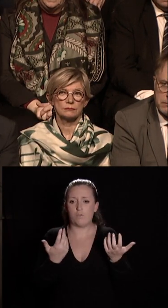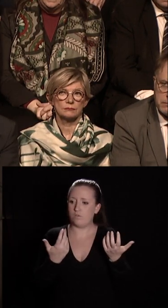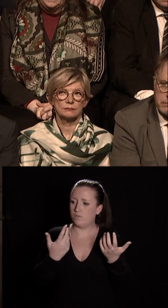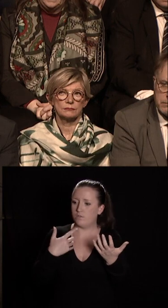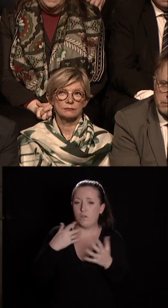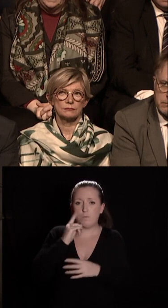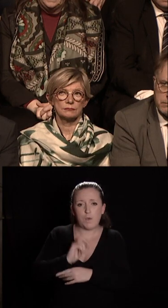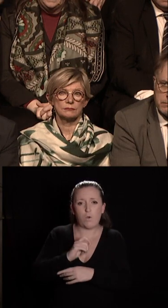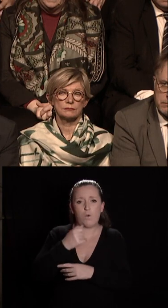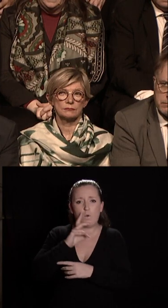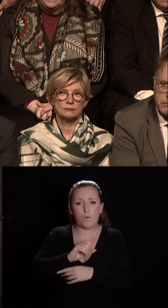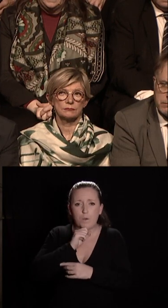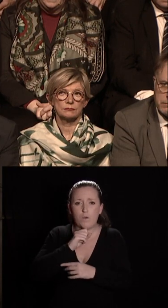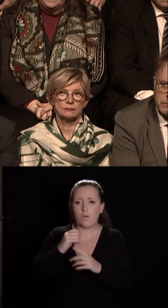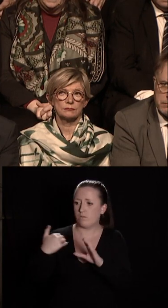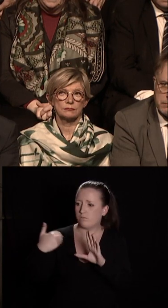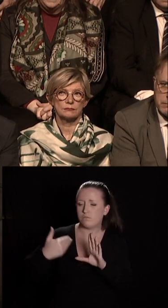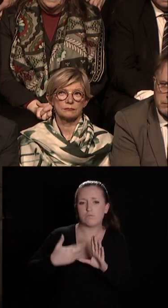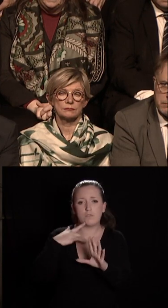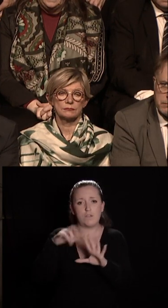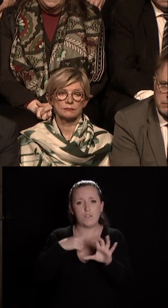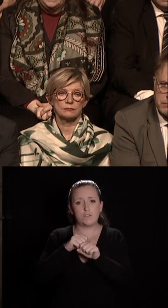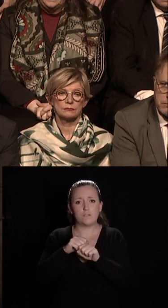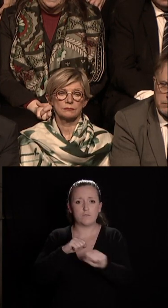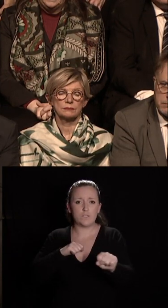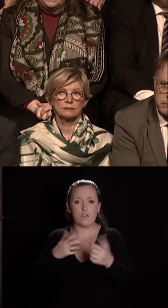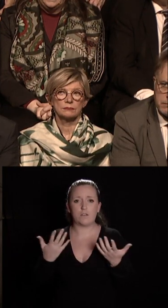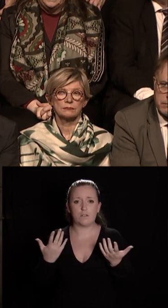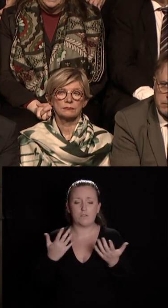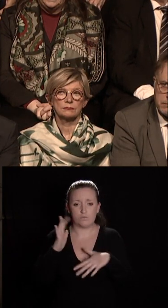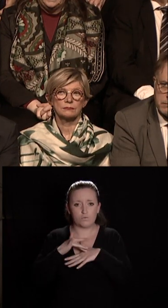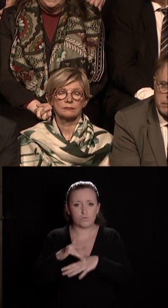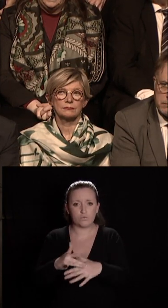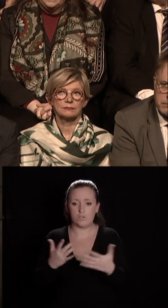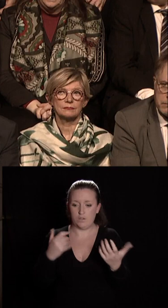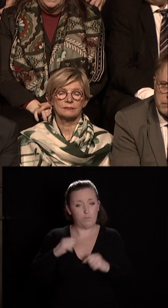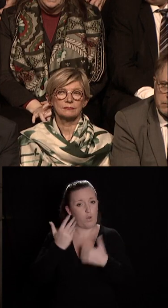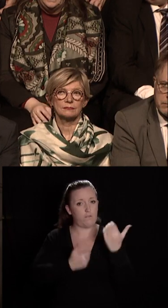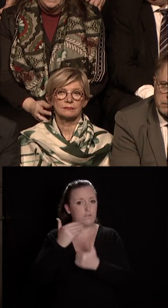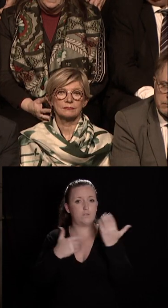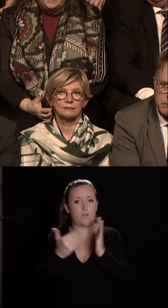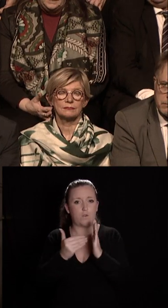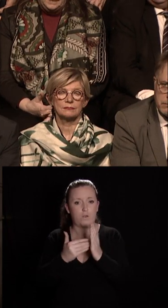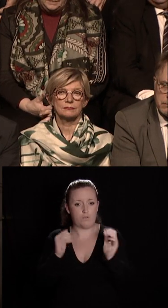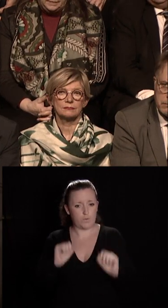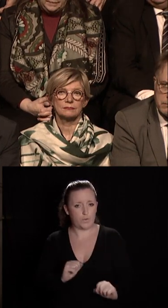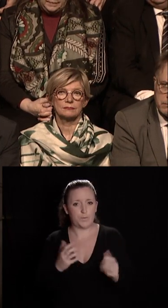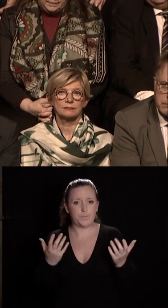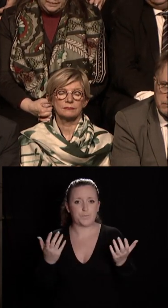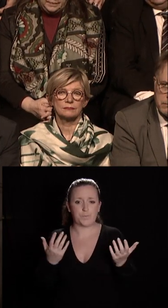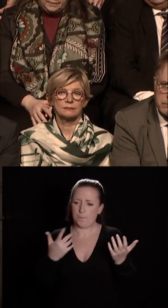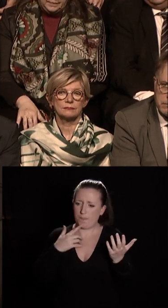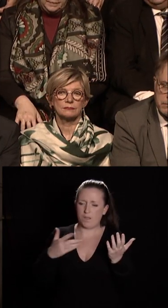grands-parents ont connues tout au long du XXe siècle nous pouvons faire avancer encore cet irremplaçable